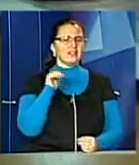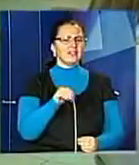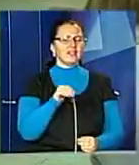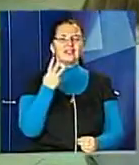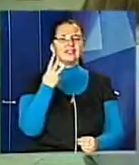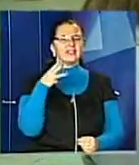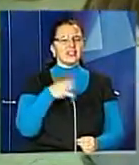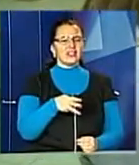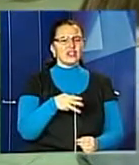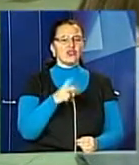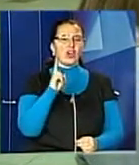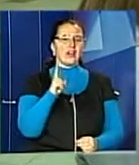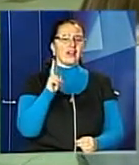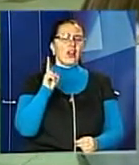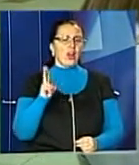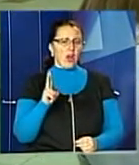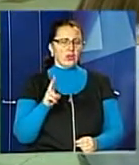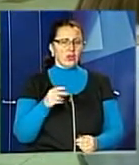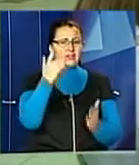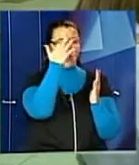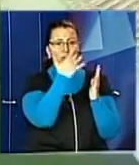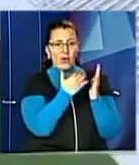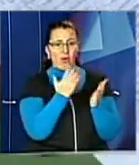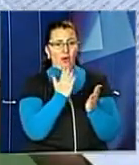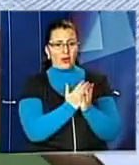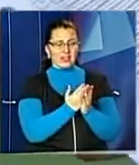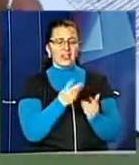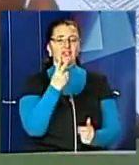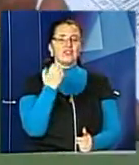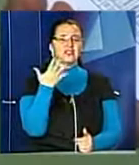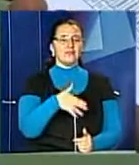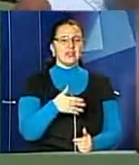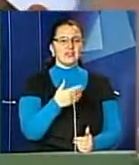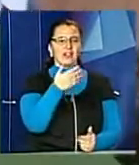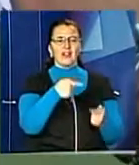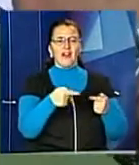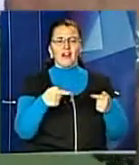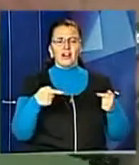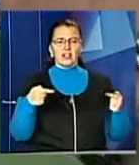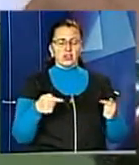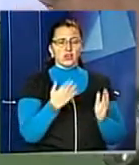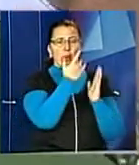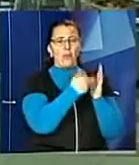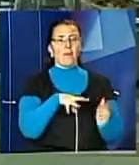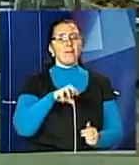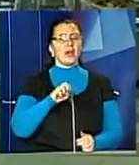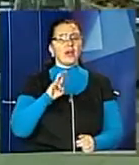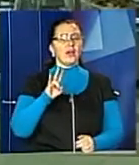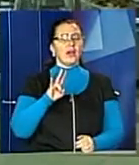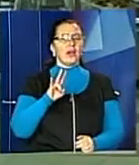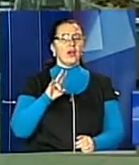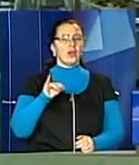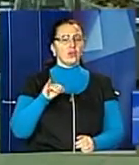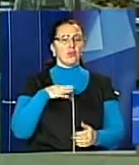експерименту спеціально створили каталог продуктів, де є майже 250 найманувань харчів. Тому меню було різноманітним. Поставка